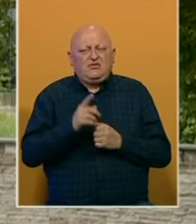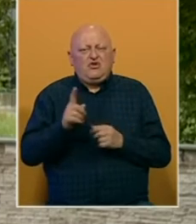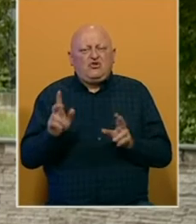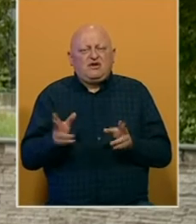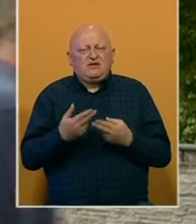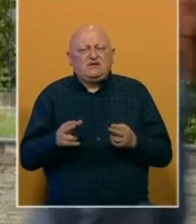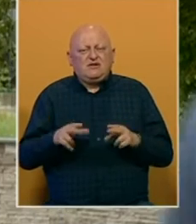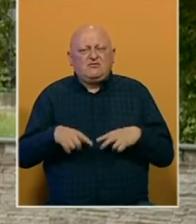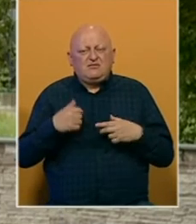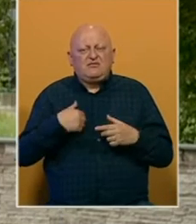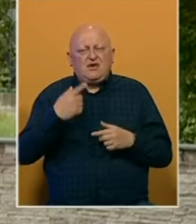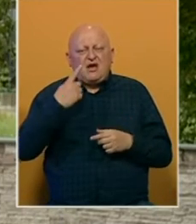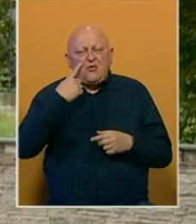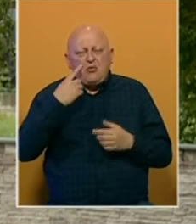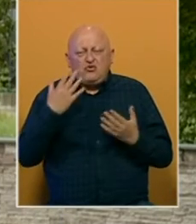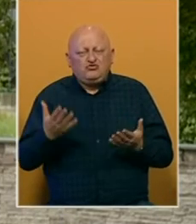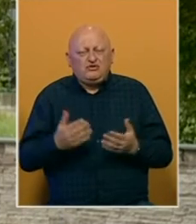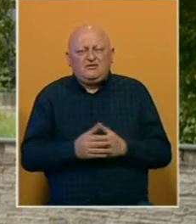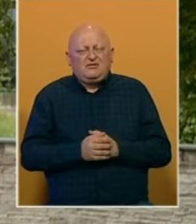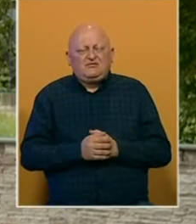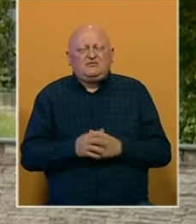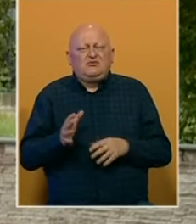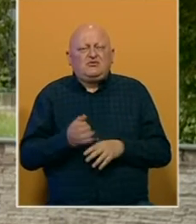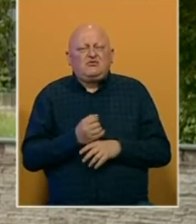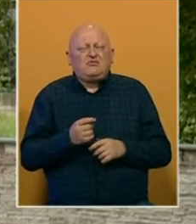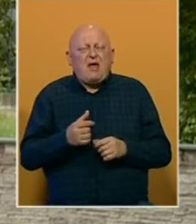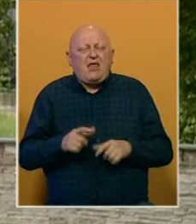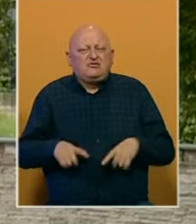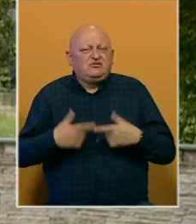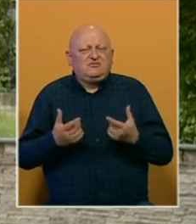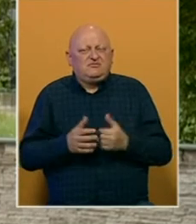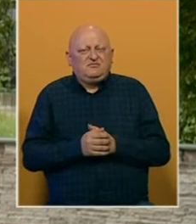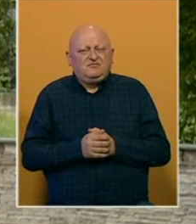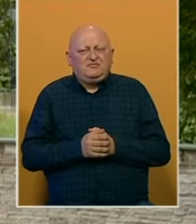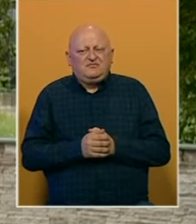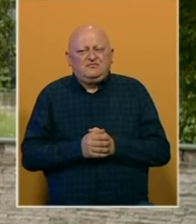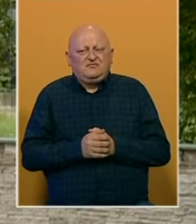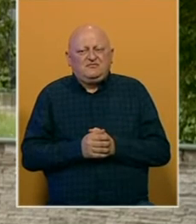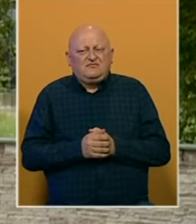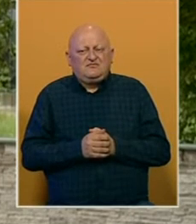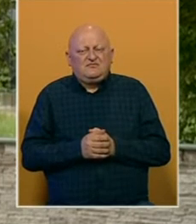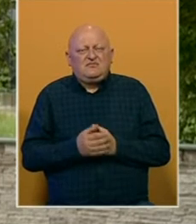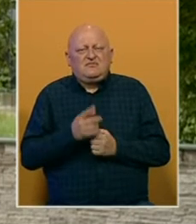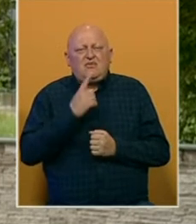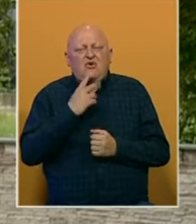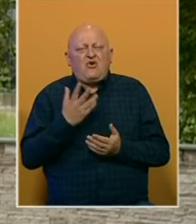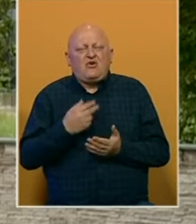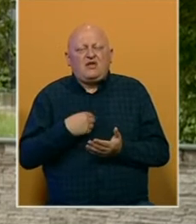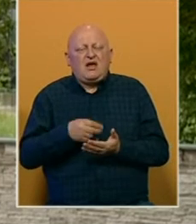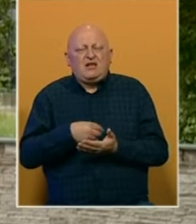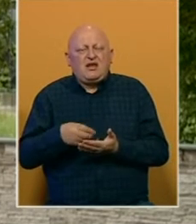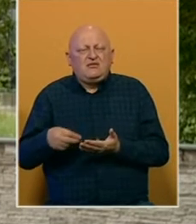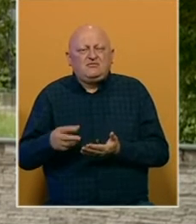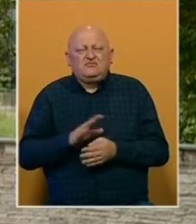živjeti. Ja pokušavam nekako ali uspijem preživljavam. To je to. Koliko da napišem i šta god da